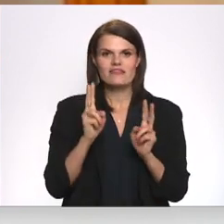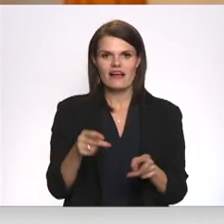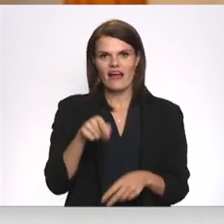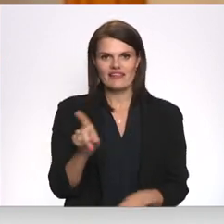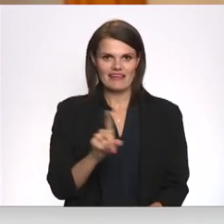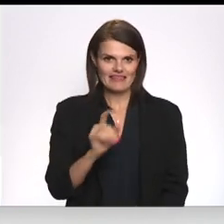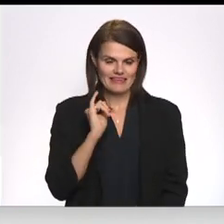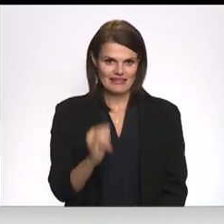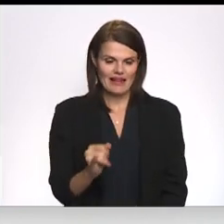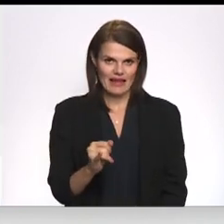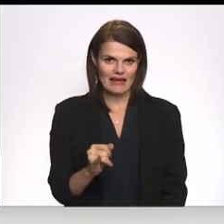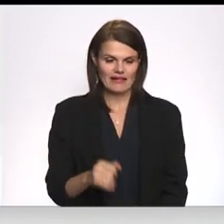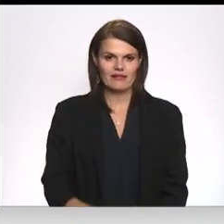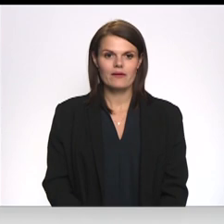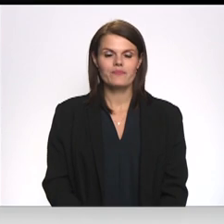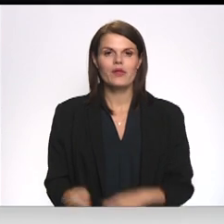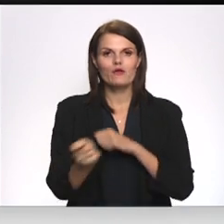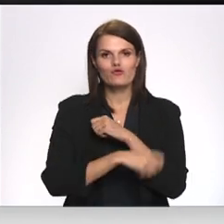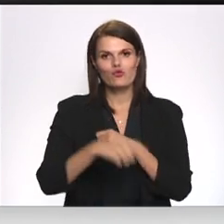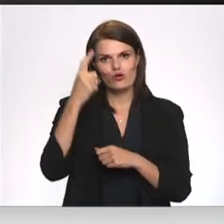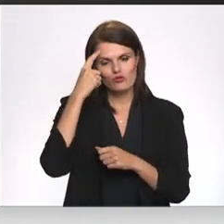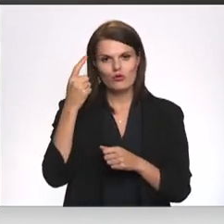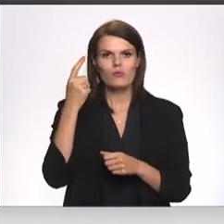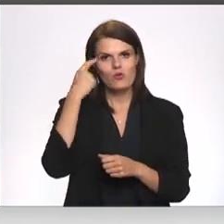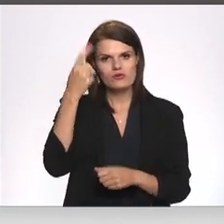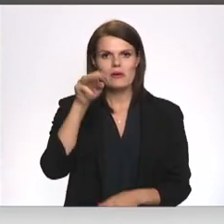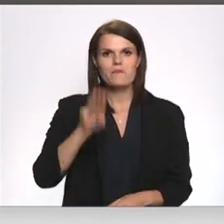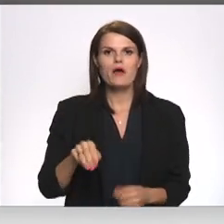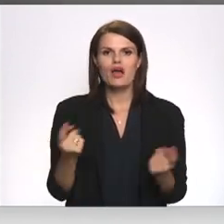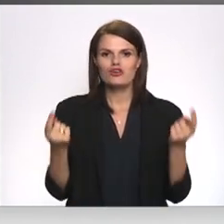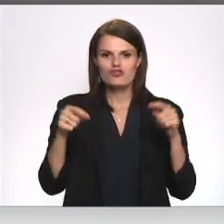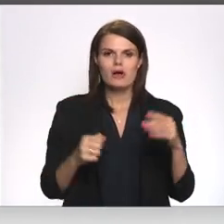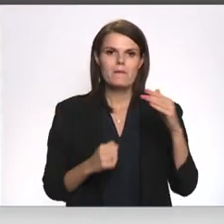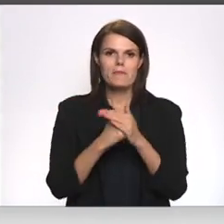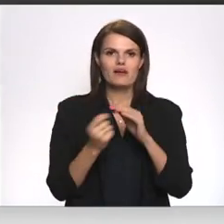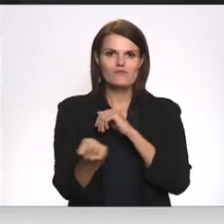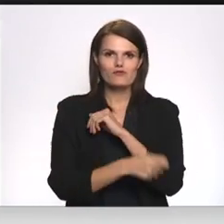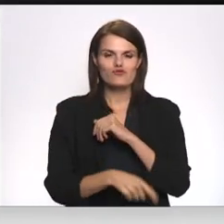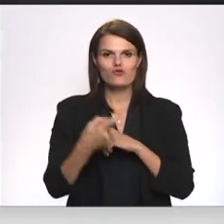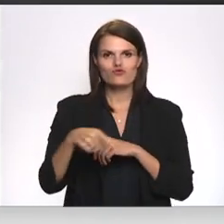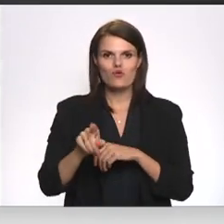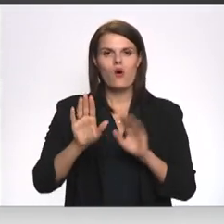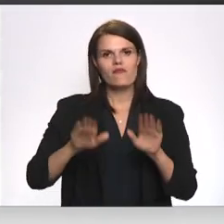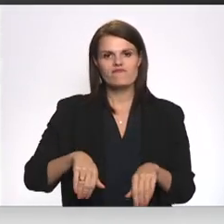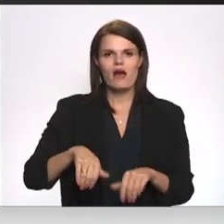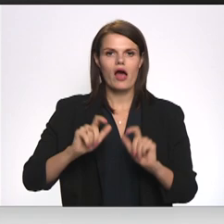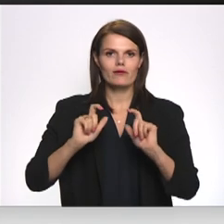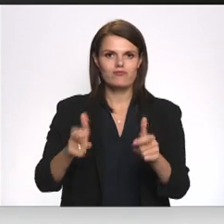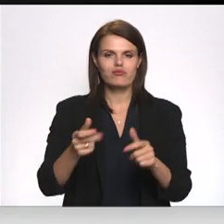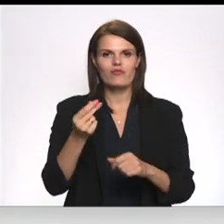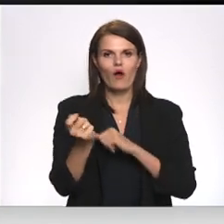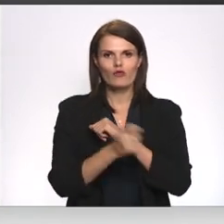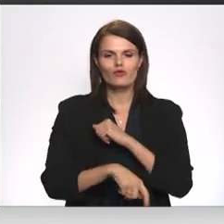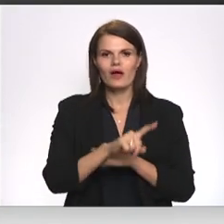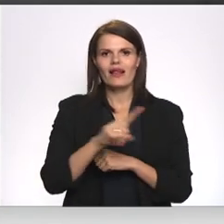sekas tam. Soda apmērs varētu būt zināmas mēneša laikā. Maksimālais sots, ko vainīgā persona var saņemt, ir naudas